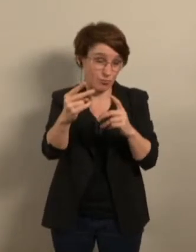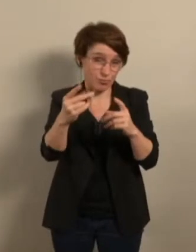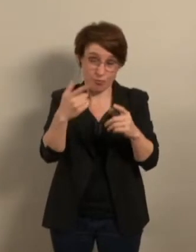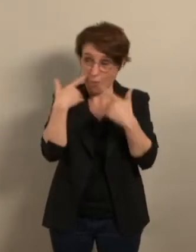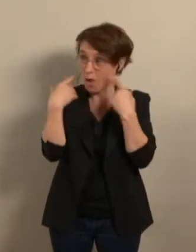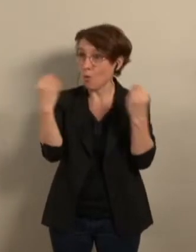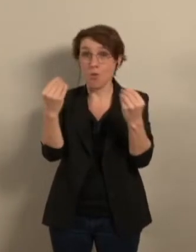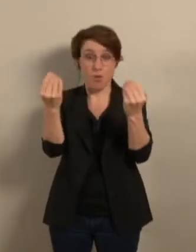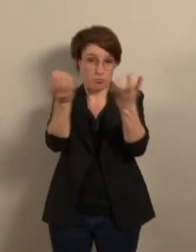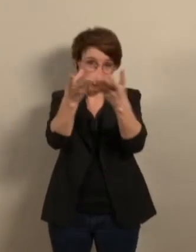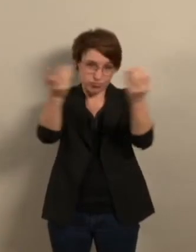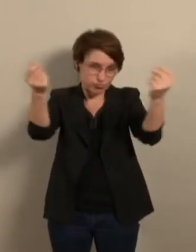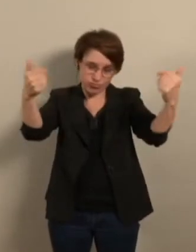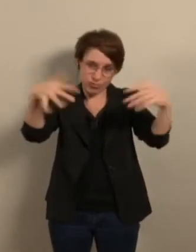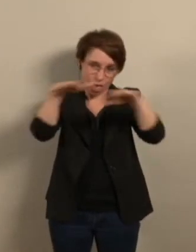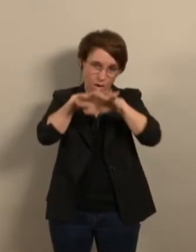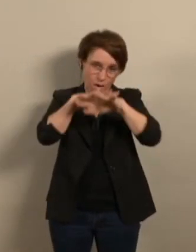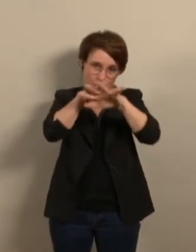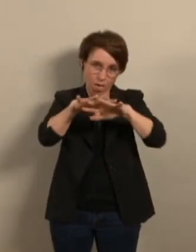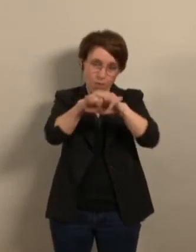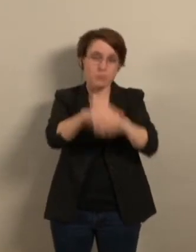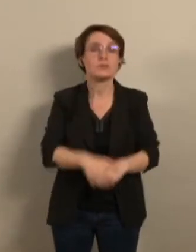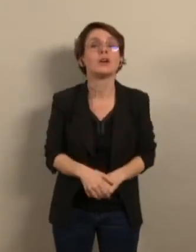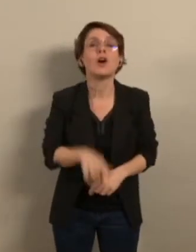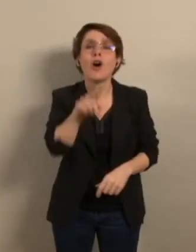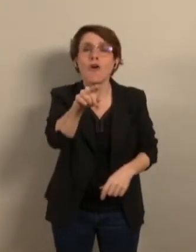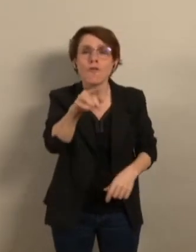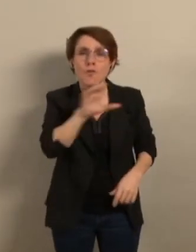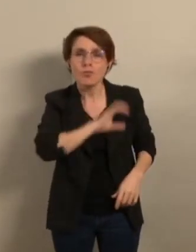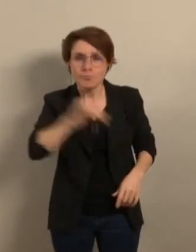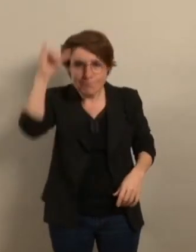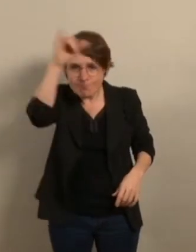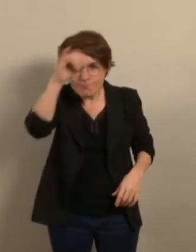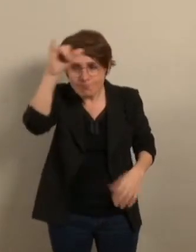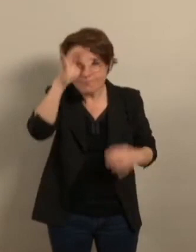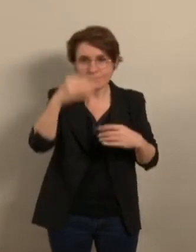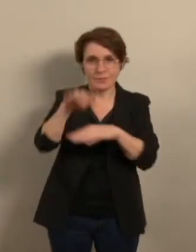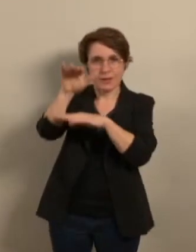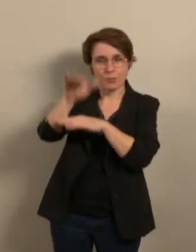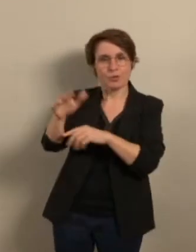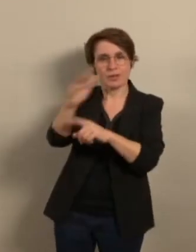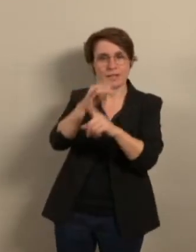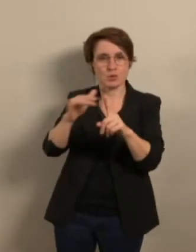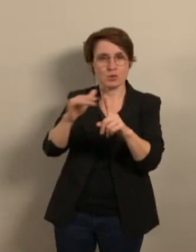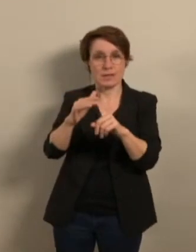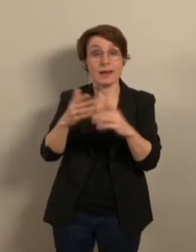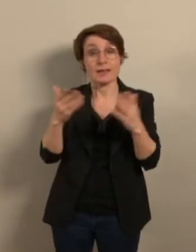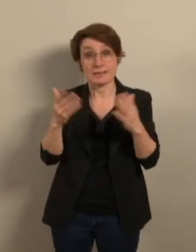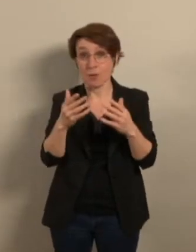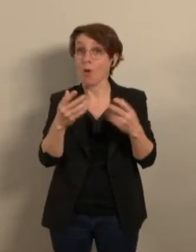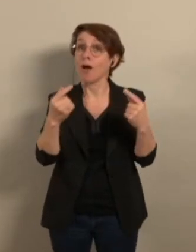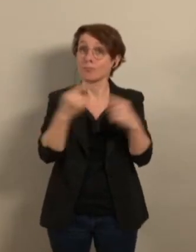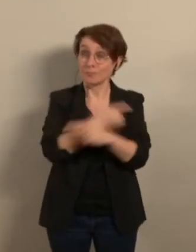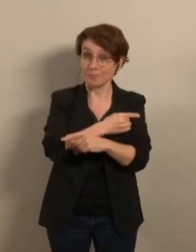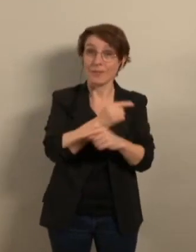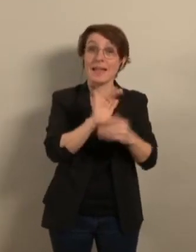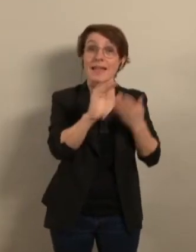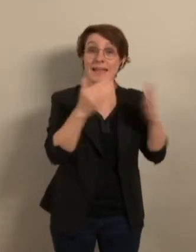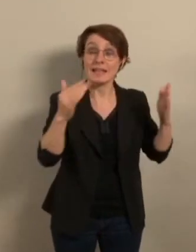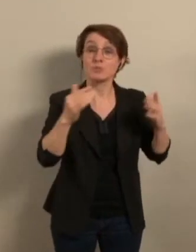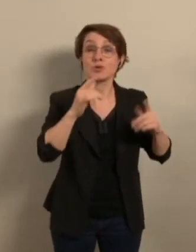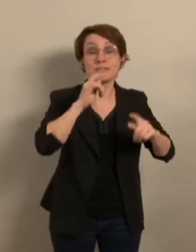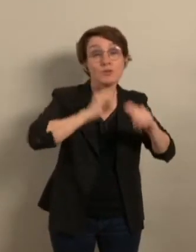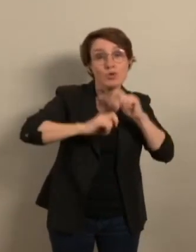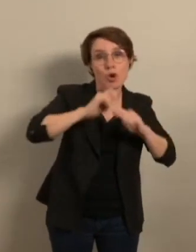Mais l'entourloupe de ce faux bouclier social, c'est la multiplication par deux du prix des expositions temporaires, puisque ça